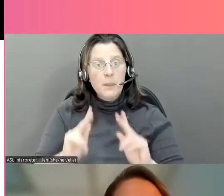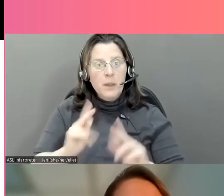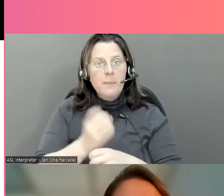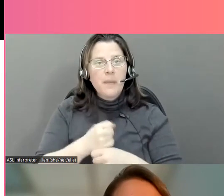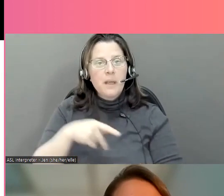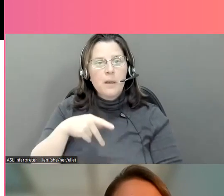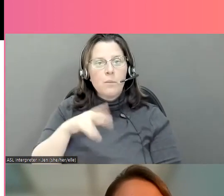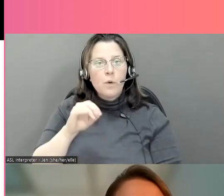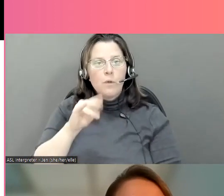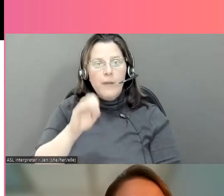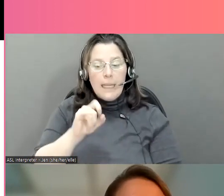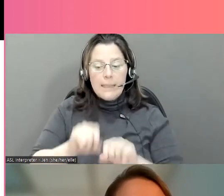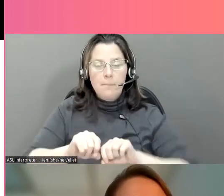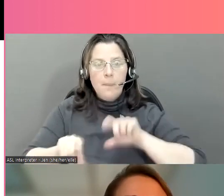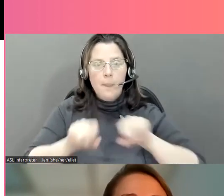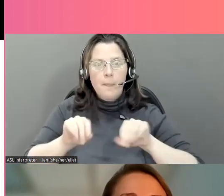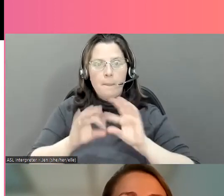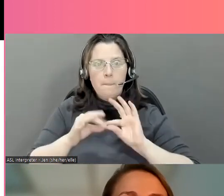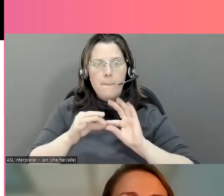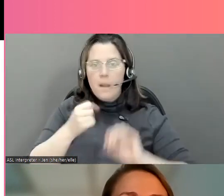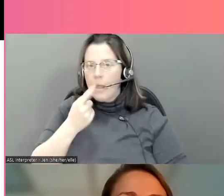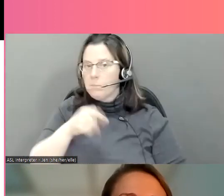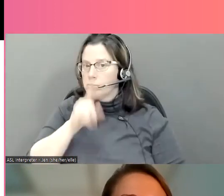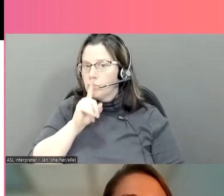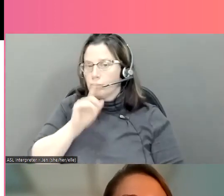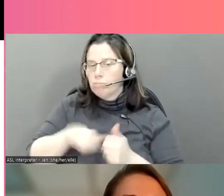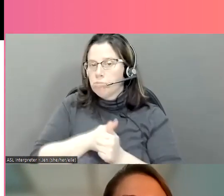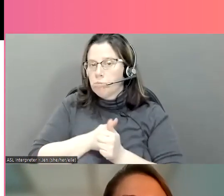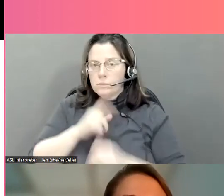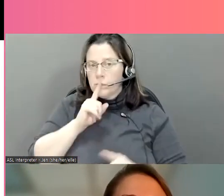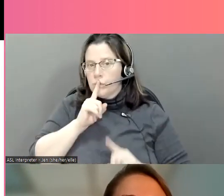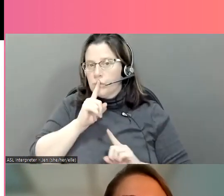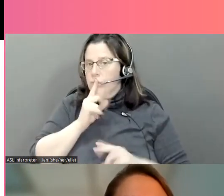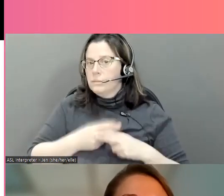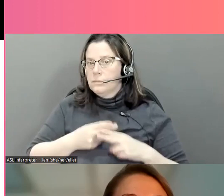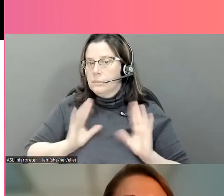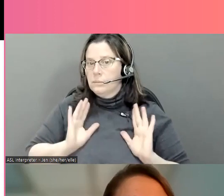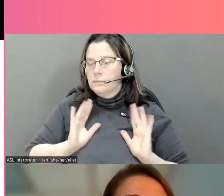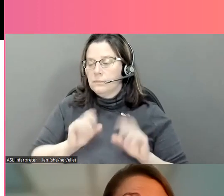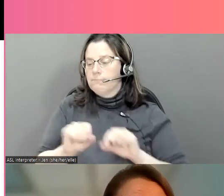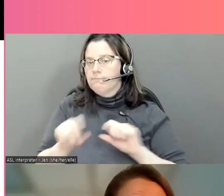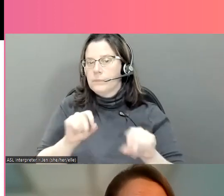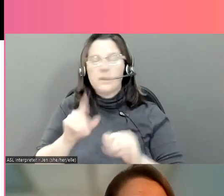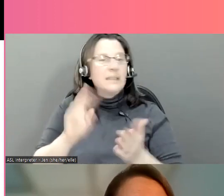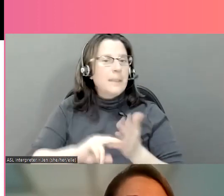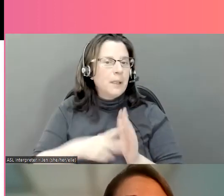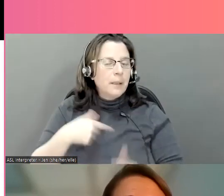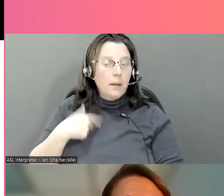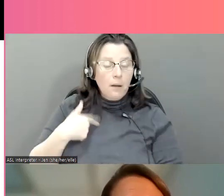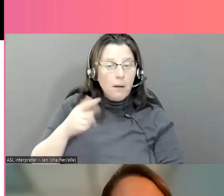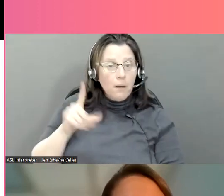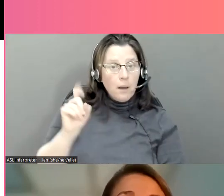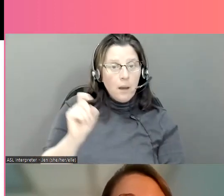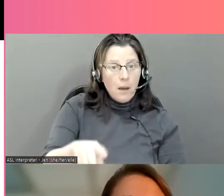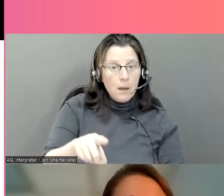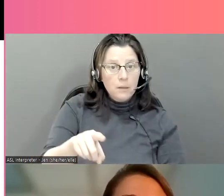sont que les utilisateurs peuvent créer des profils anonymes et envoyer des messages. Alors, ici, nous avons cet exemple où on peut poser une